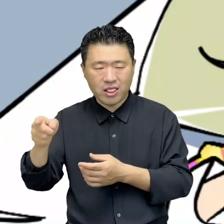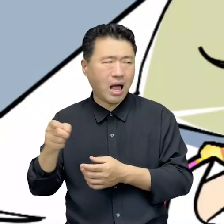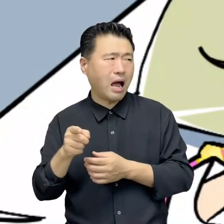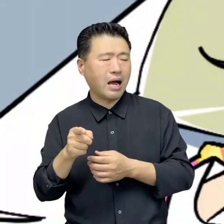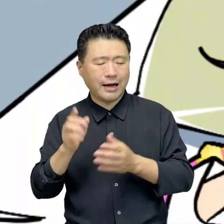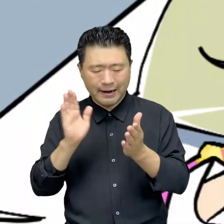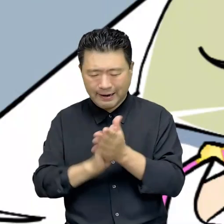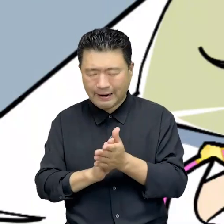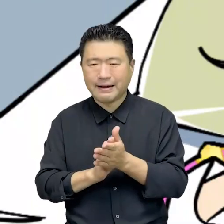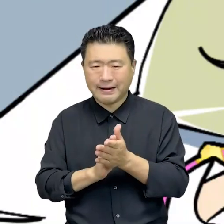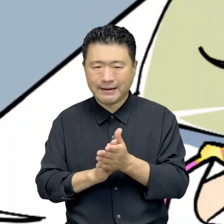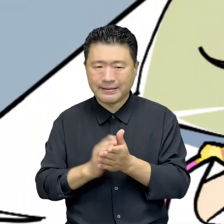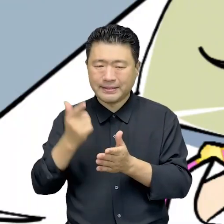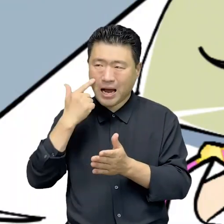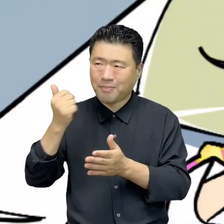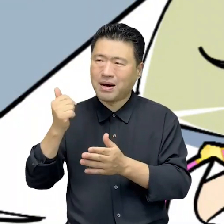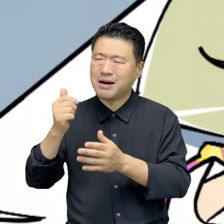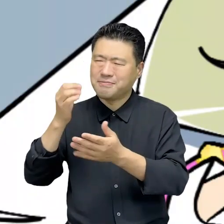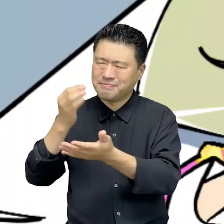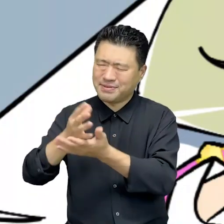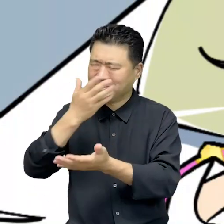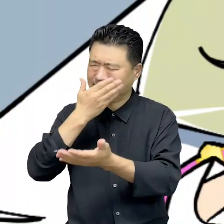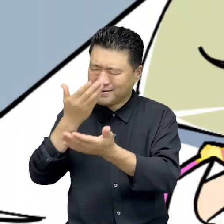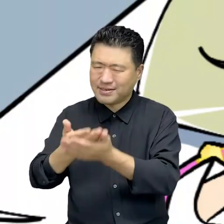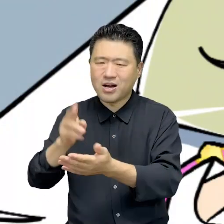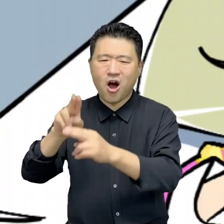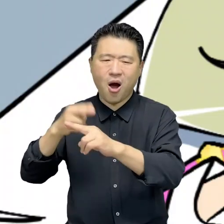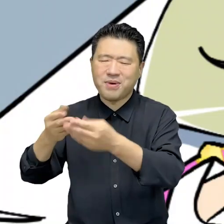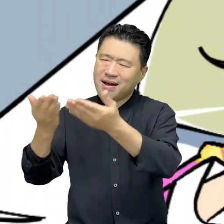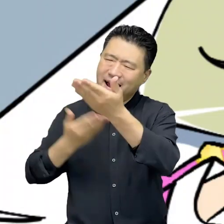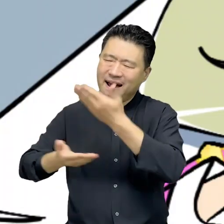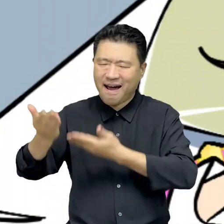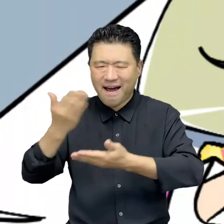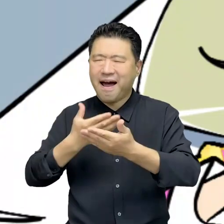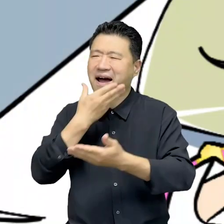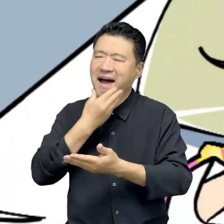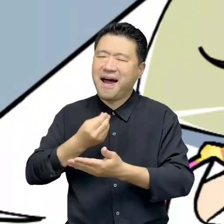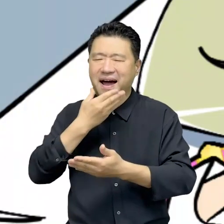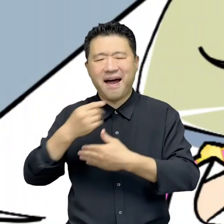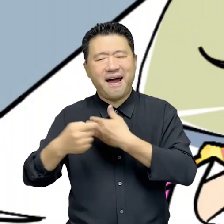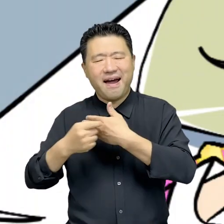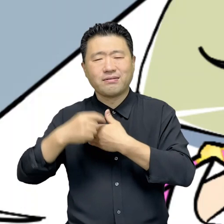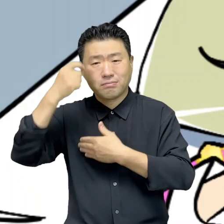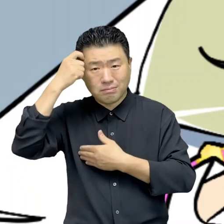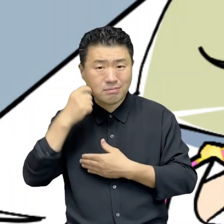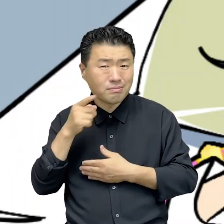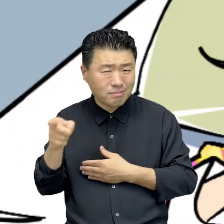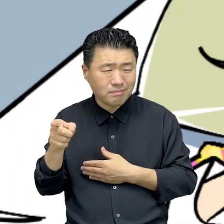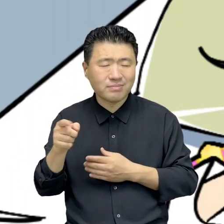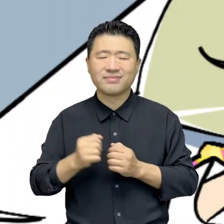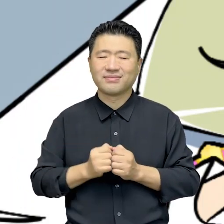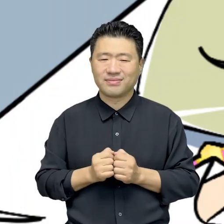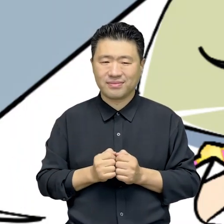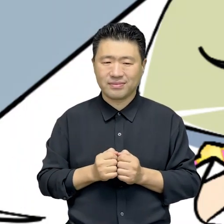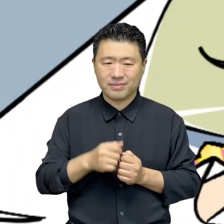서연이는 아빠로부터 값비싼 선물을 자주 받으며 행복한 가정인 것 같다고 느낀다.